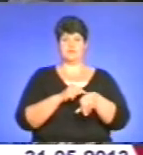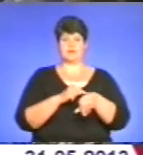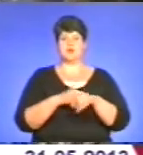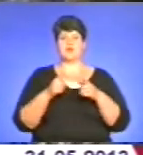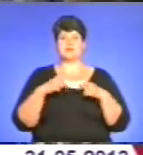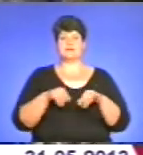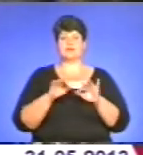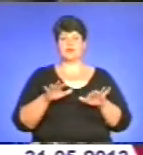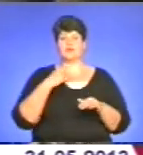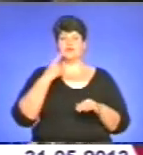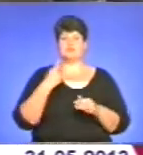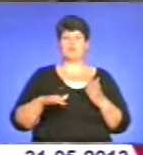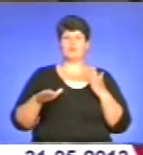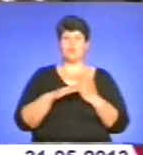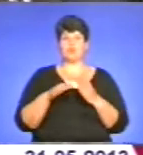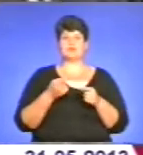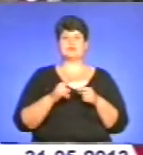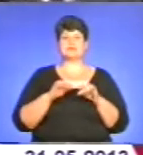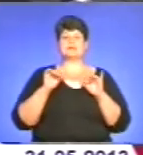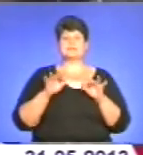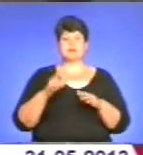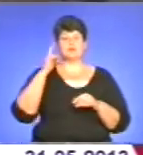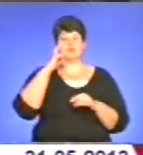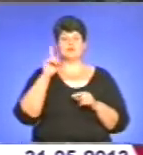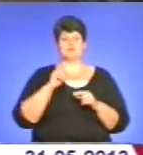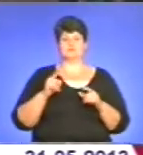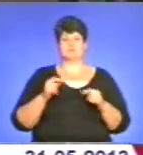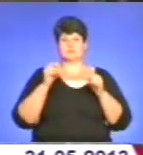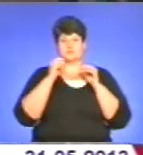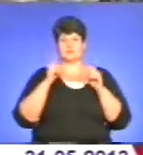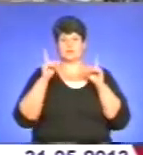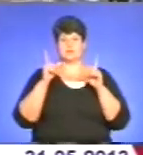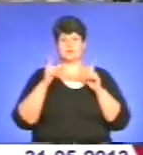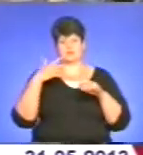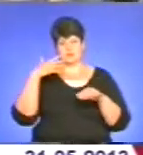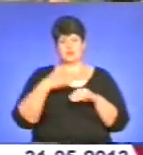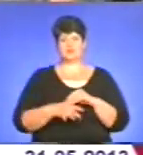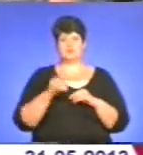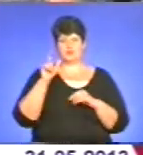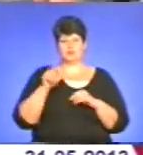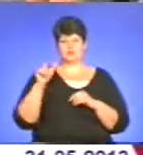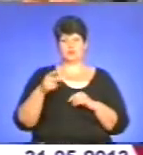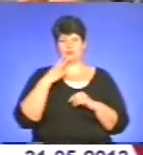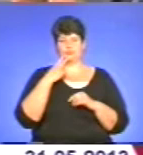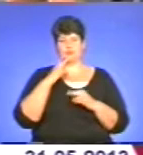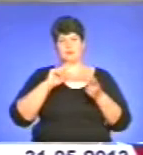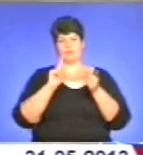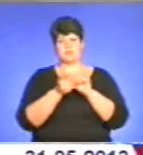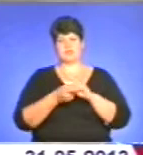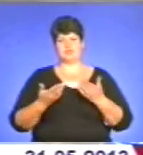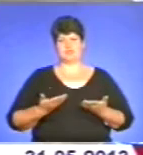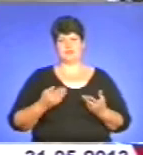наголошують. За допомогою таких заходів сподіваються пробудити свідомість курців і допомогти змінити їм життя на краще.